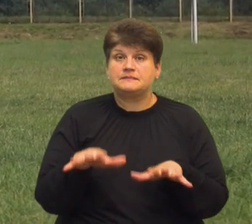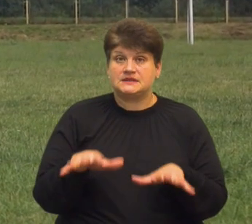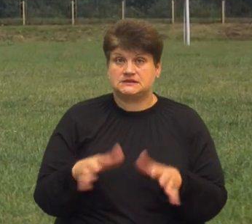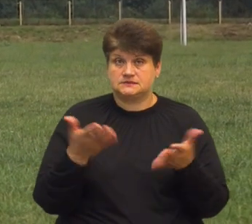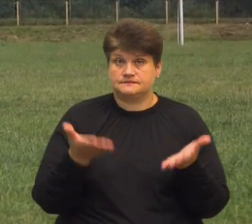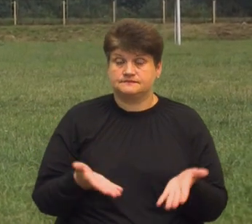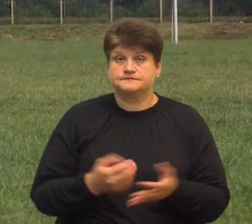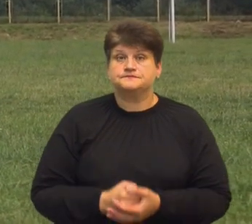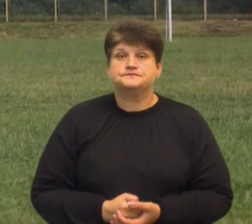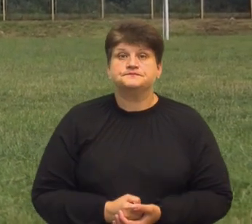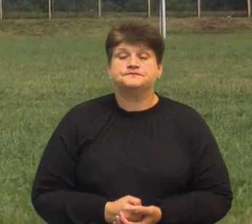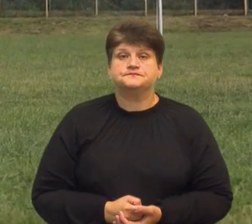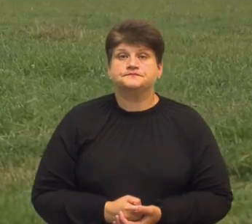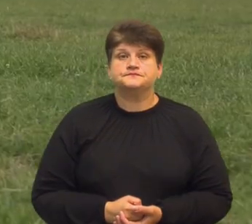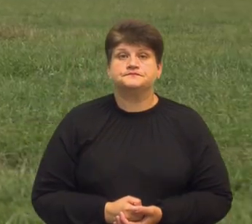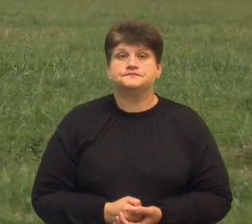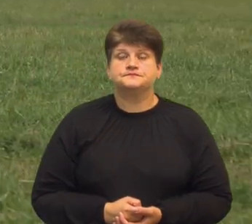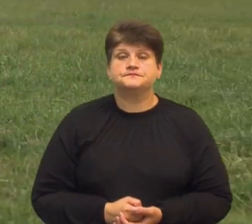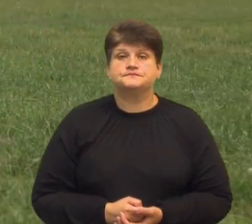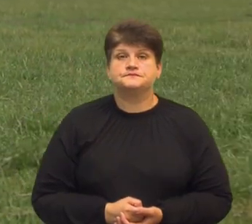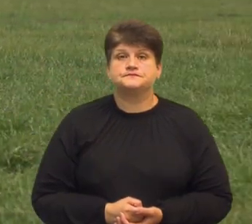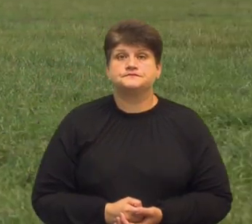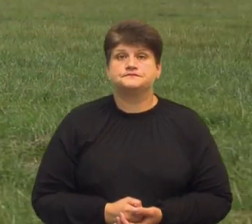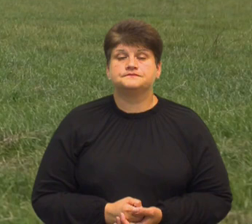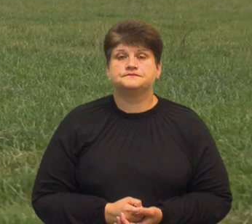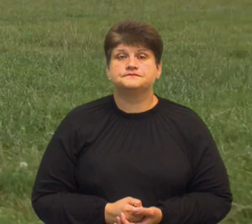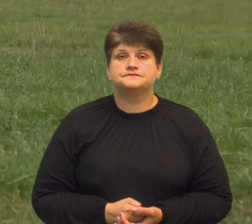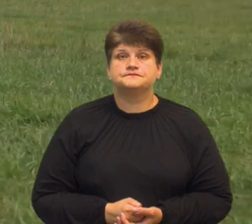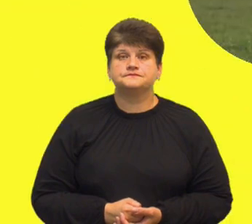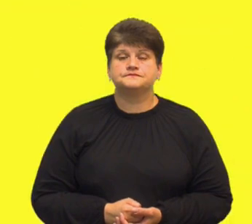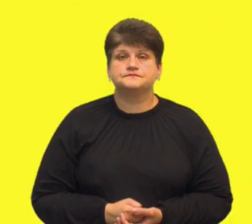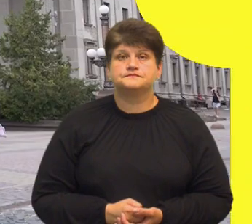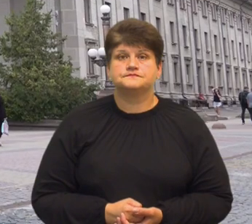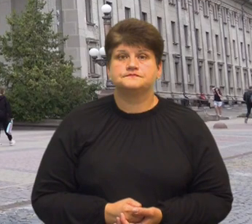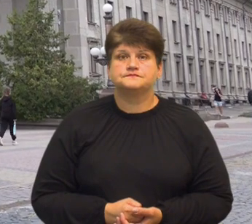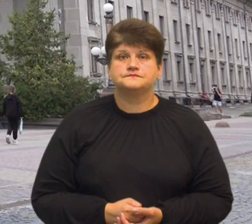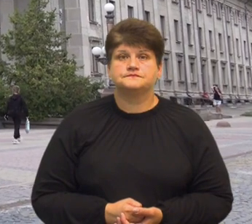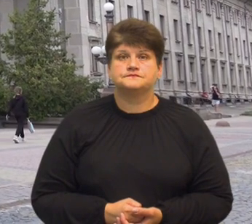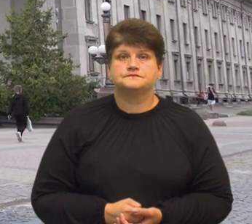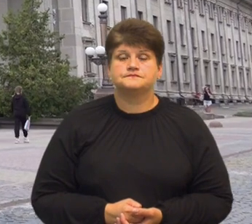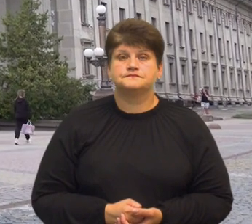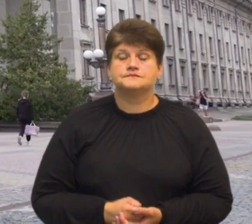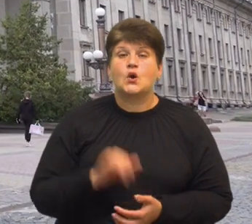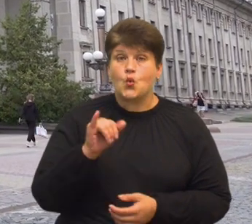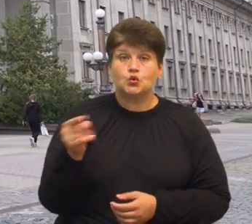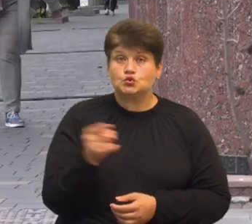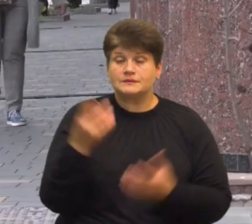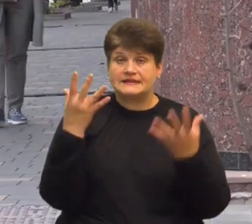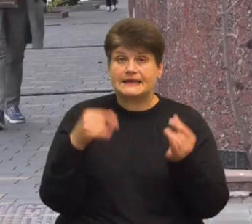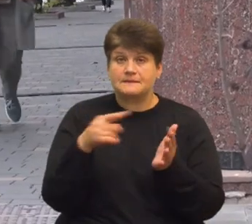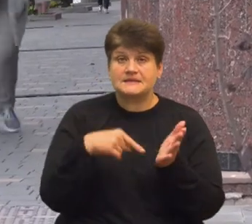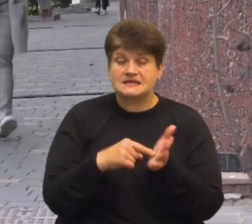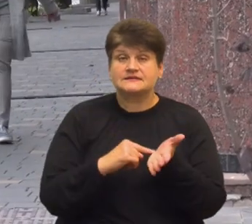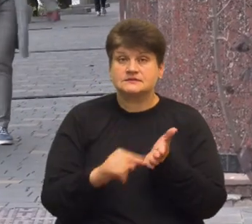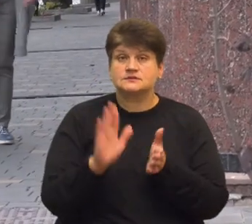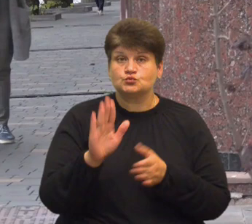Богдана Савицька, Ірина Моргун, Людмила Паріг. Суспільні новини. Тернопільщина. У Тернополі день міста відзначатимуть